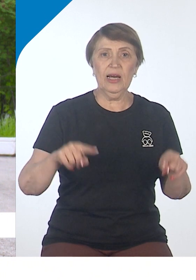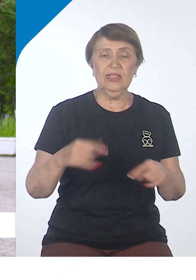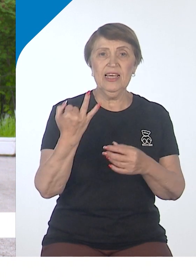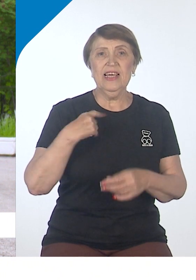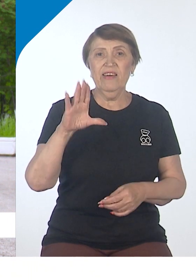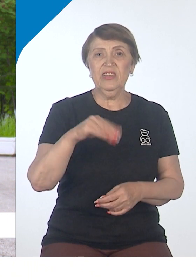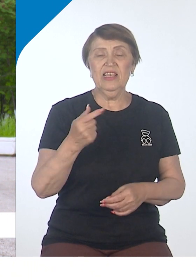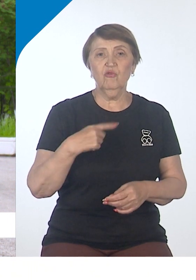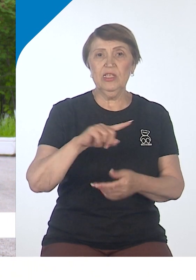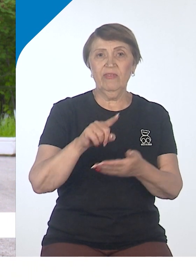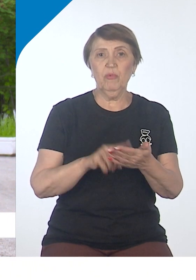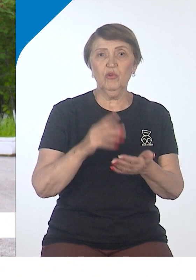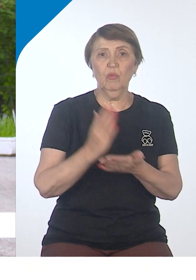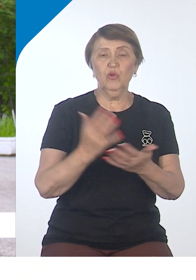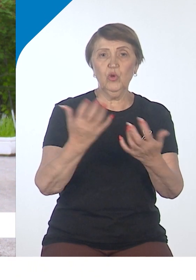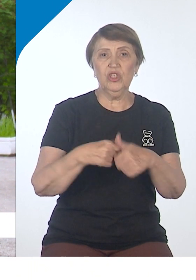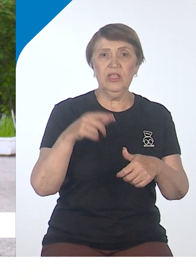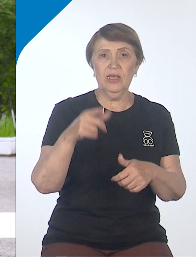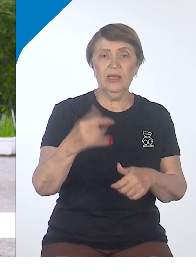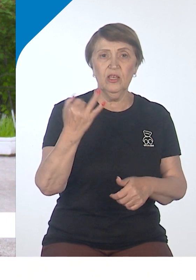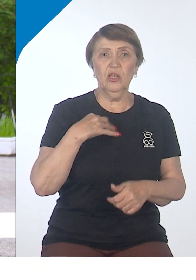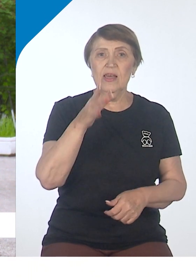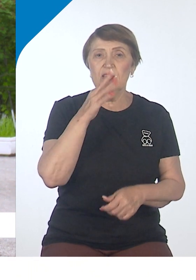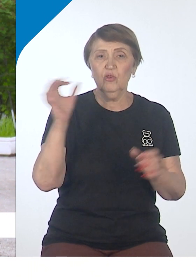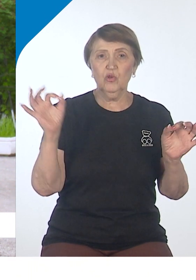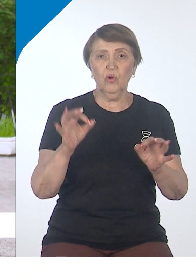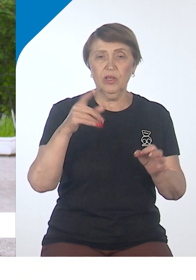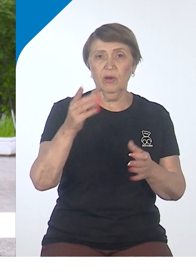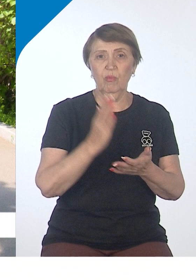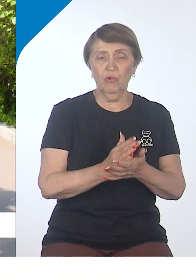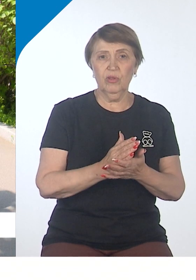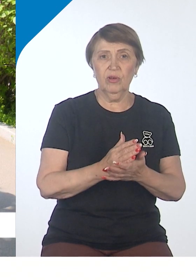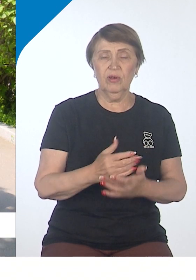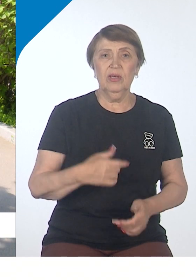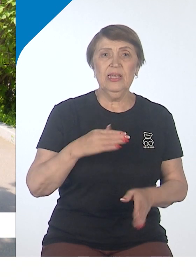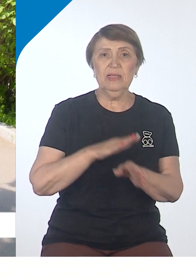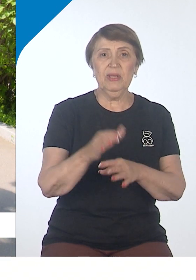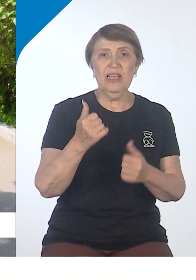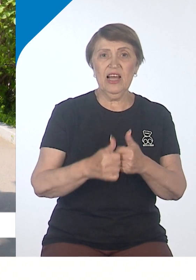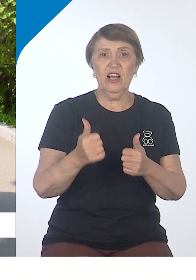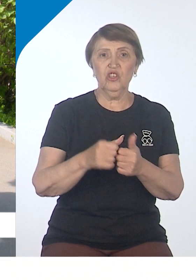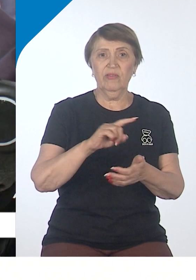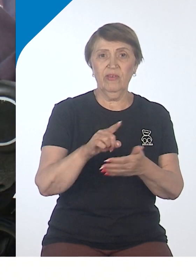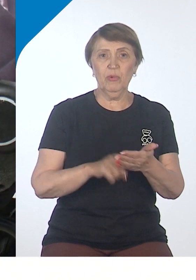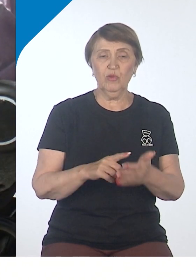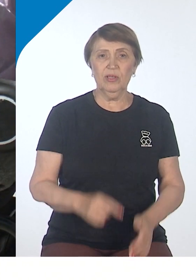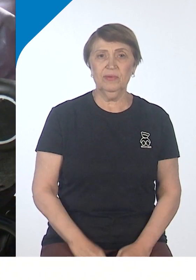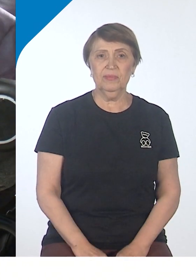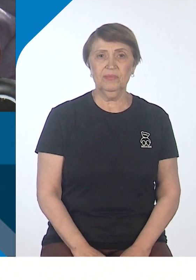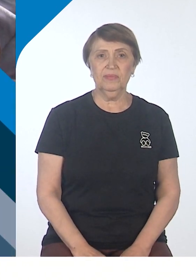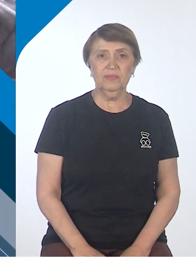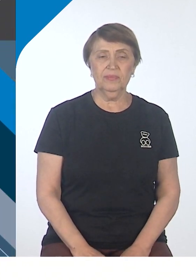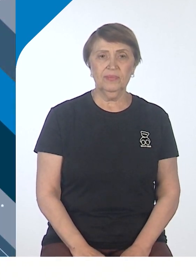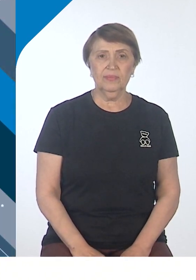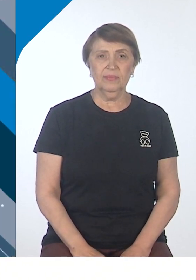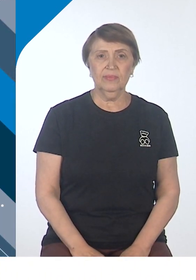дорожной карте будут учтены. И сроки исполнения каждого вопроса. Наталья Чернышева и Максим Артиков. Смотри